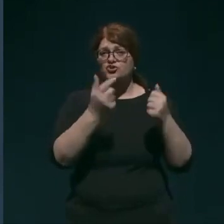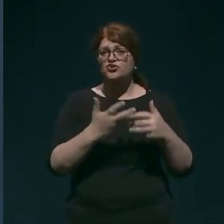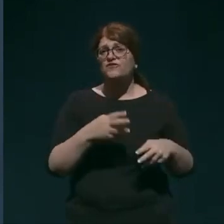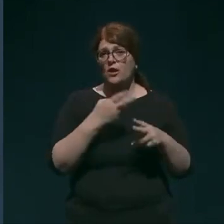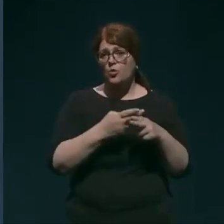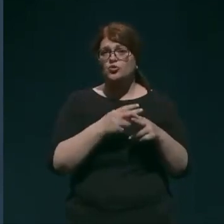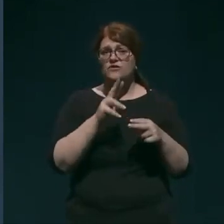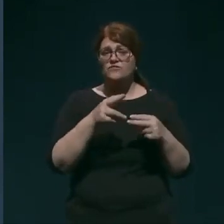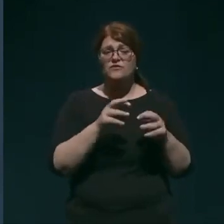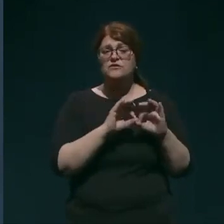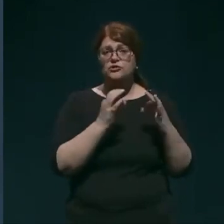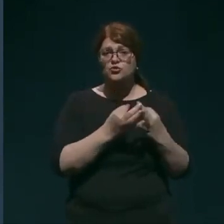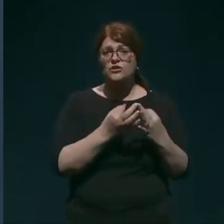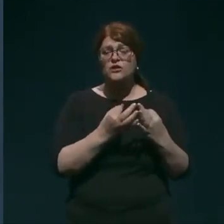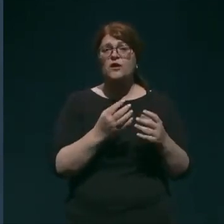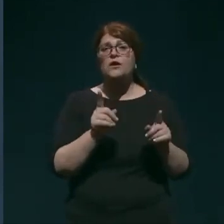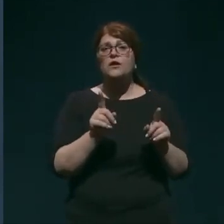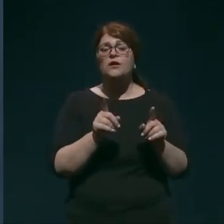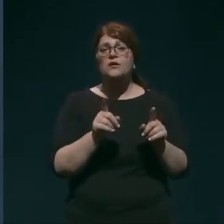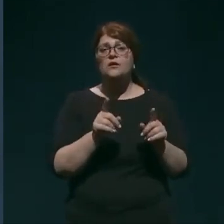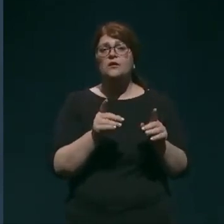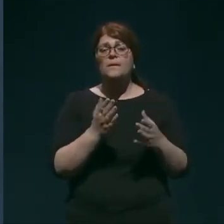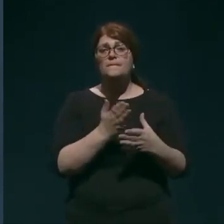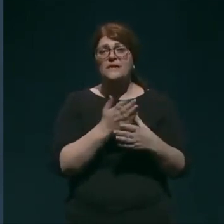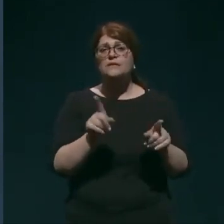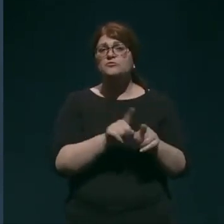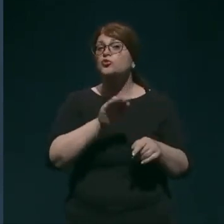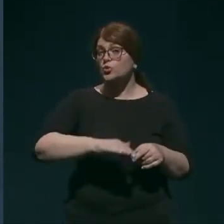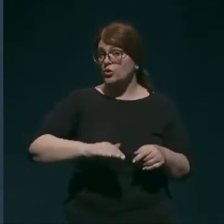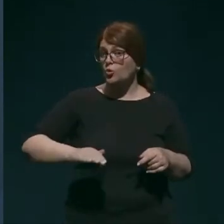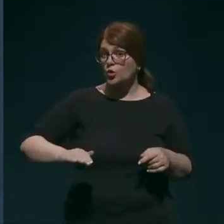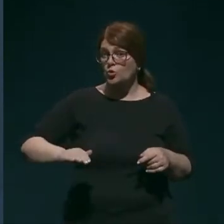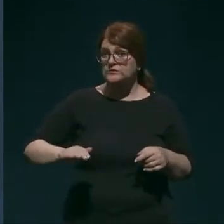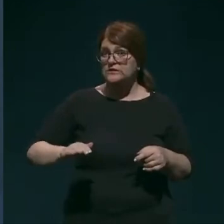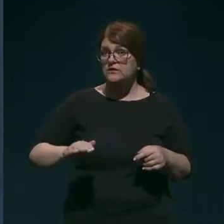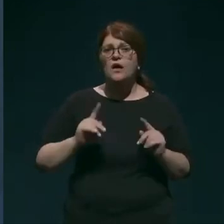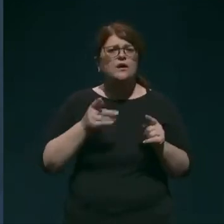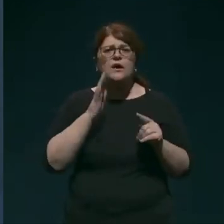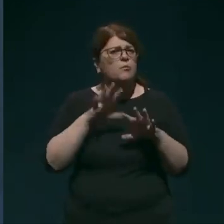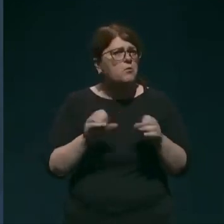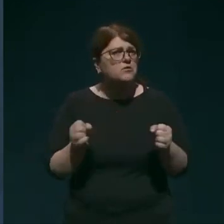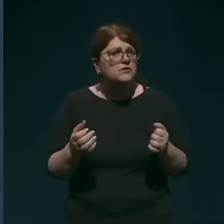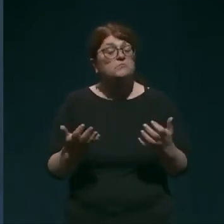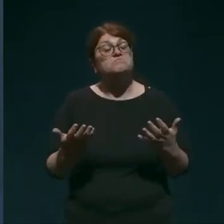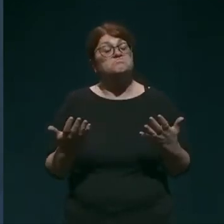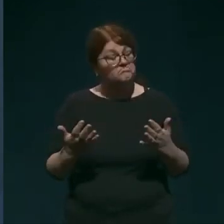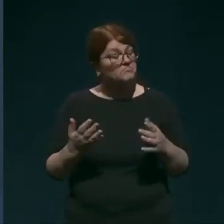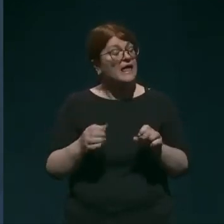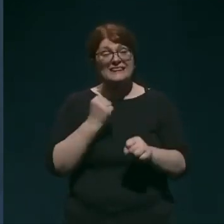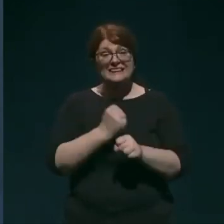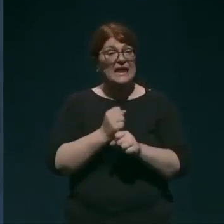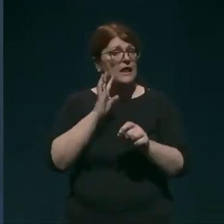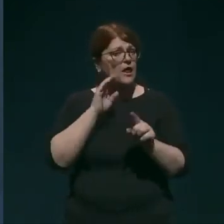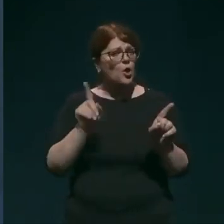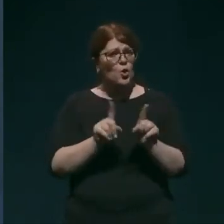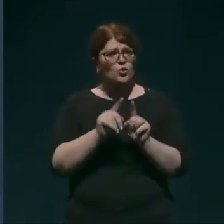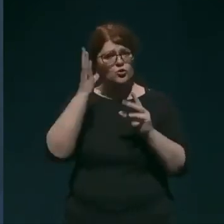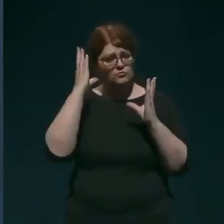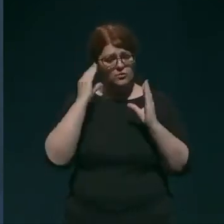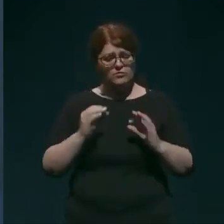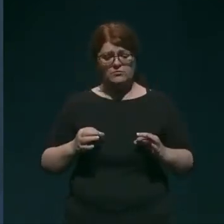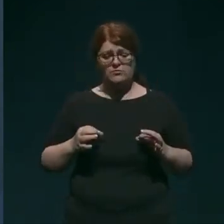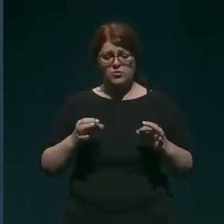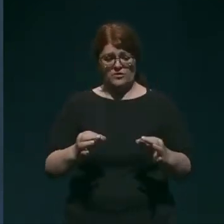v družini, med tem so tudi otroci. Kaj bomo naredili? Postopali bomo po usklajeni poti še naprej.